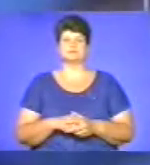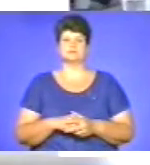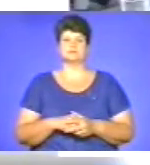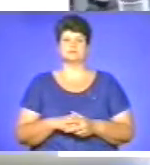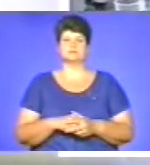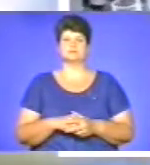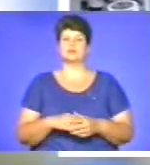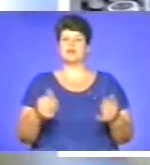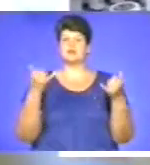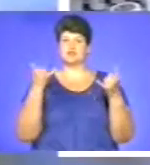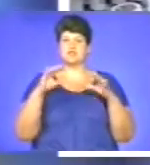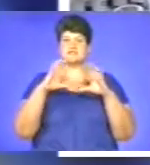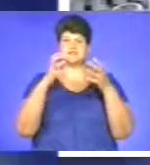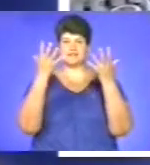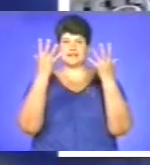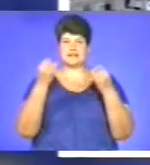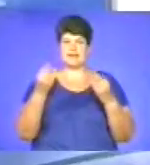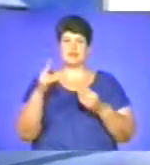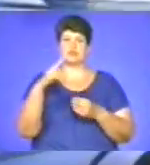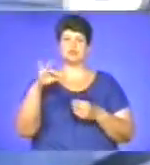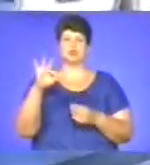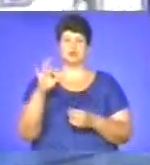Сьогодні Всесвітній День Донора.